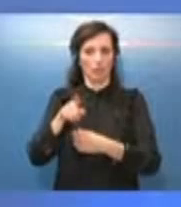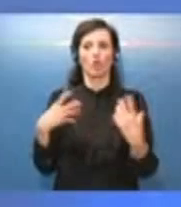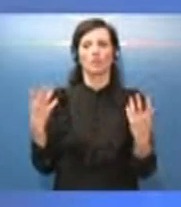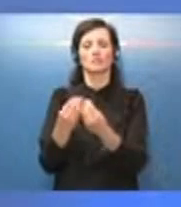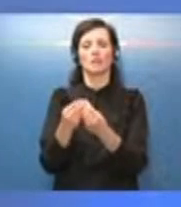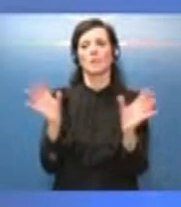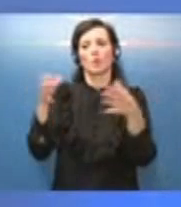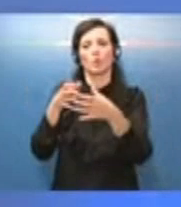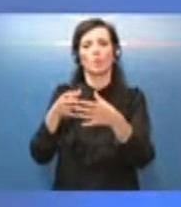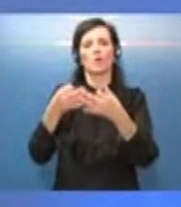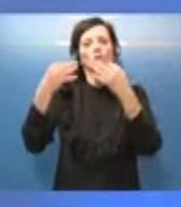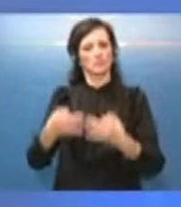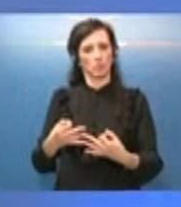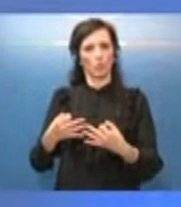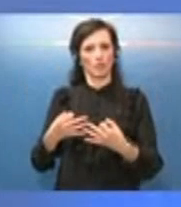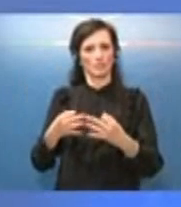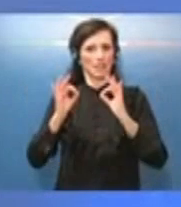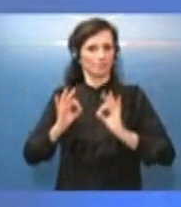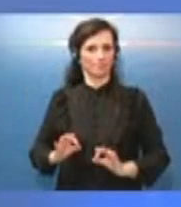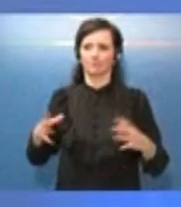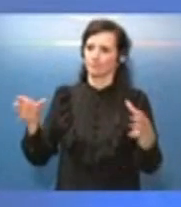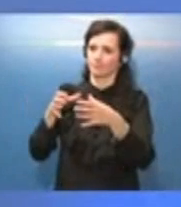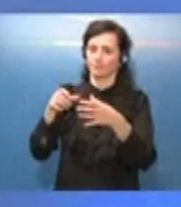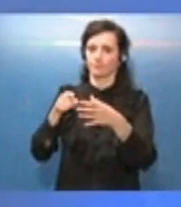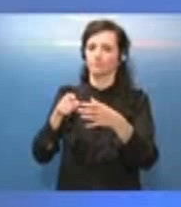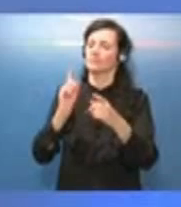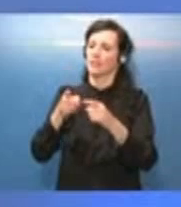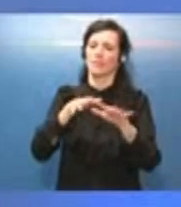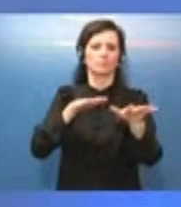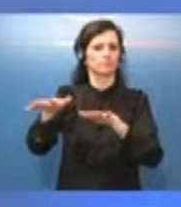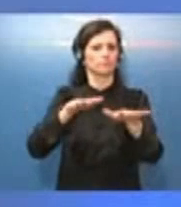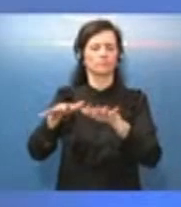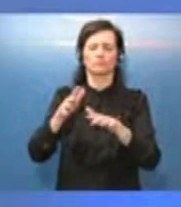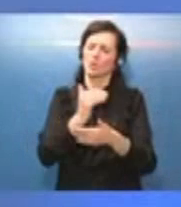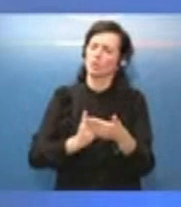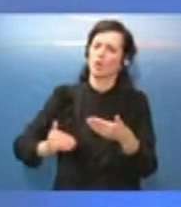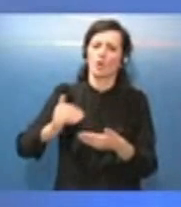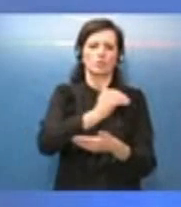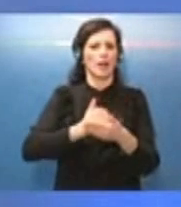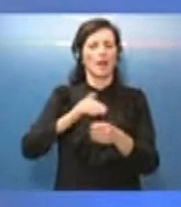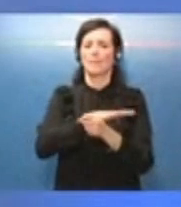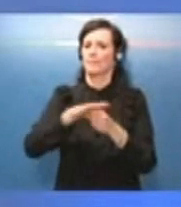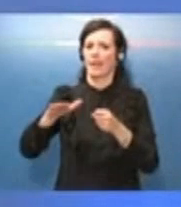verranno mobilitate in maniera totale, completa, piena.